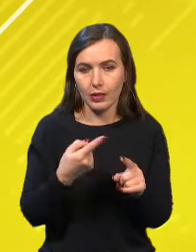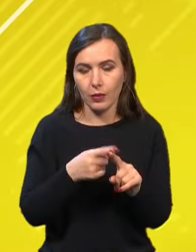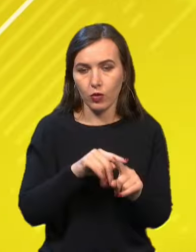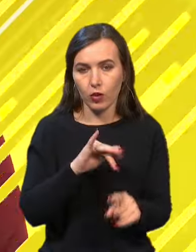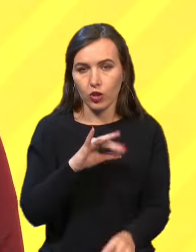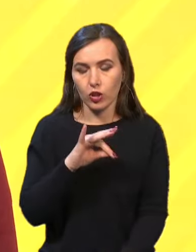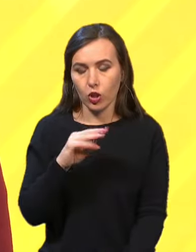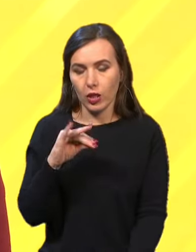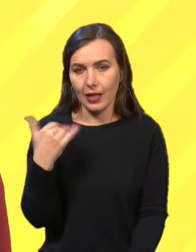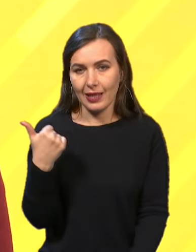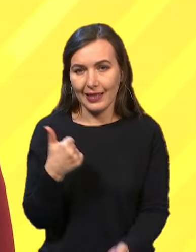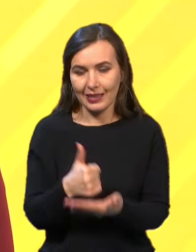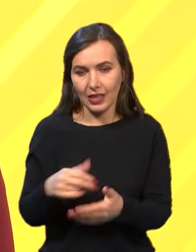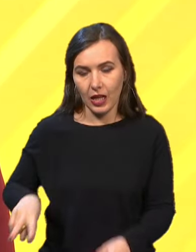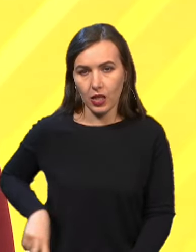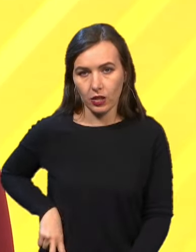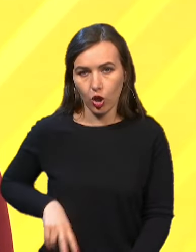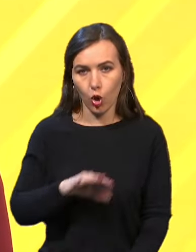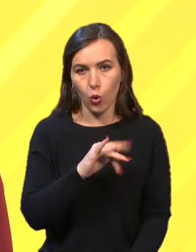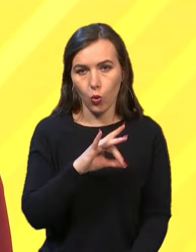Ігор Сирота, генеральний директор «Укргідроенерго». Дякую